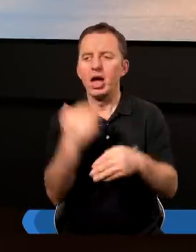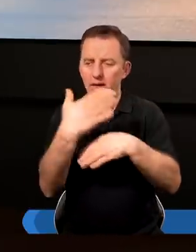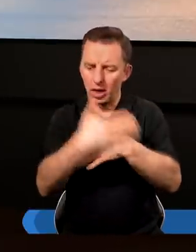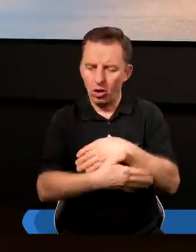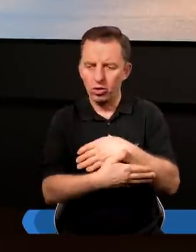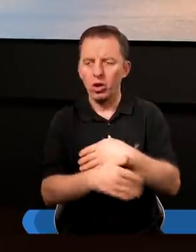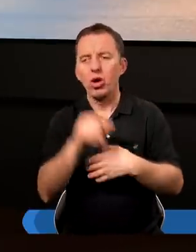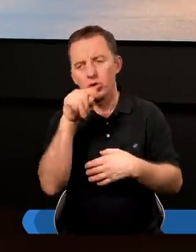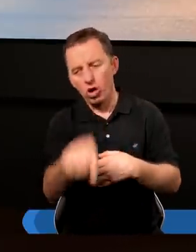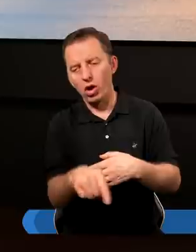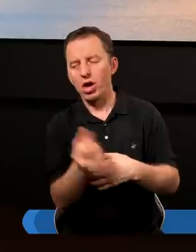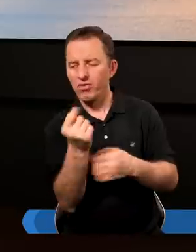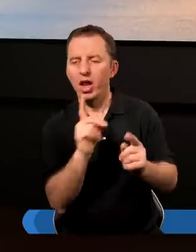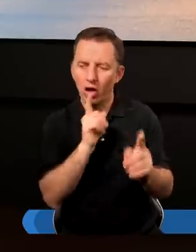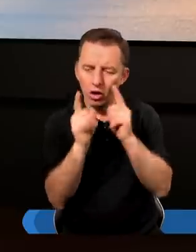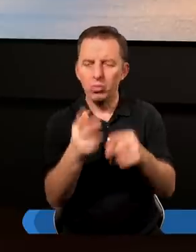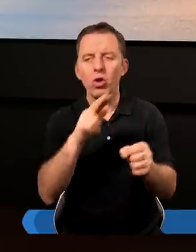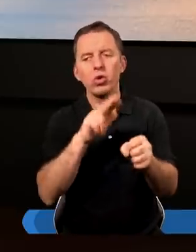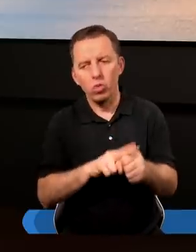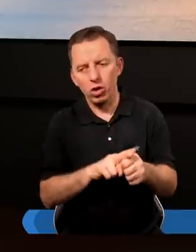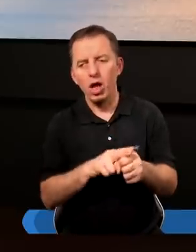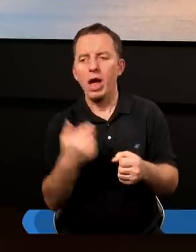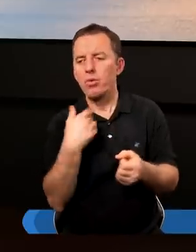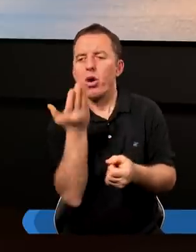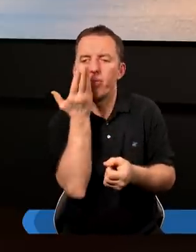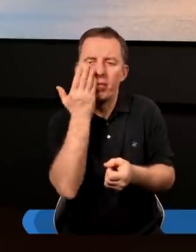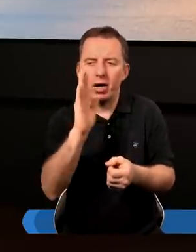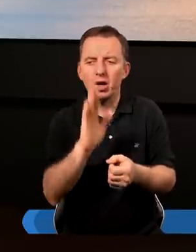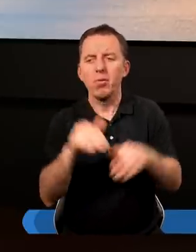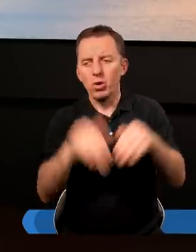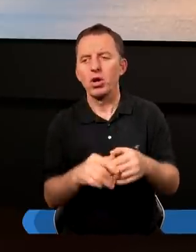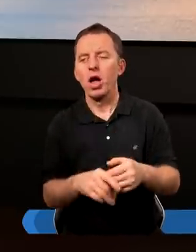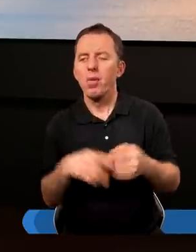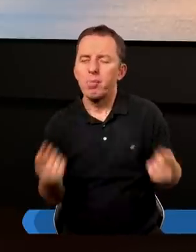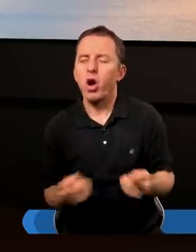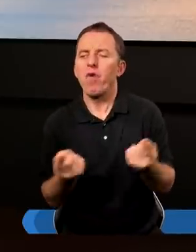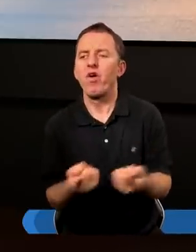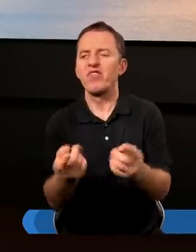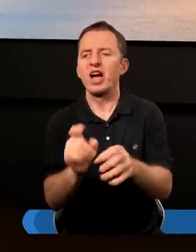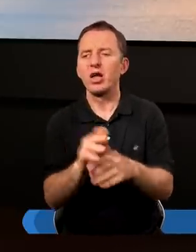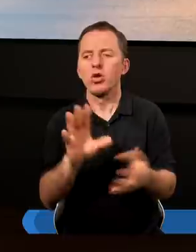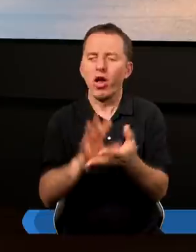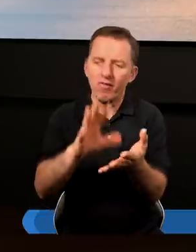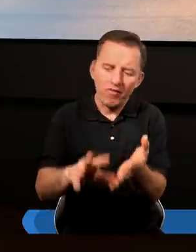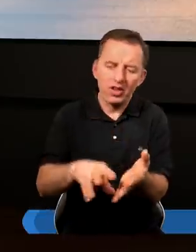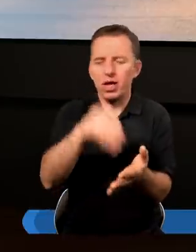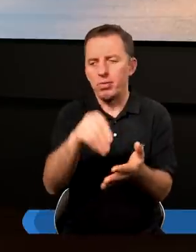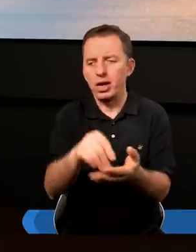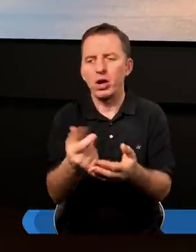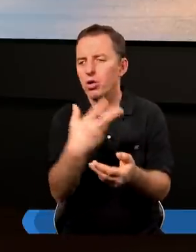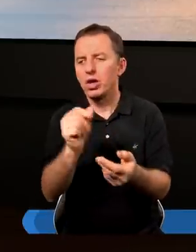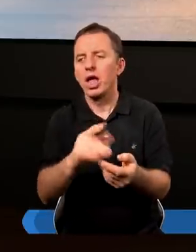zakończymy tą chwilę rozmowy, która była bardziej może taką prowokacją niż wyczerpaniem